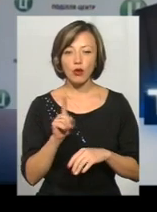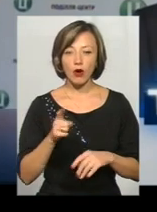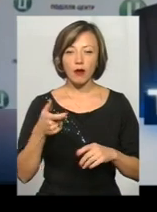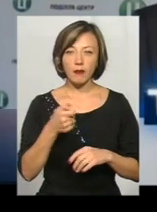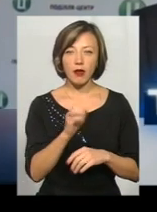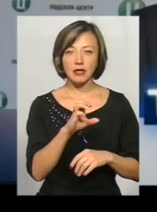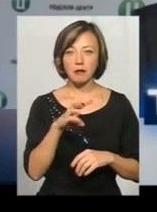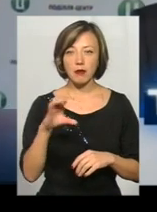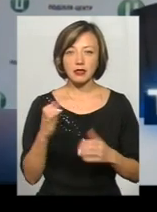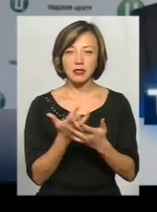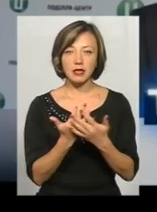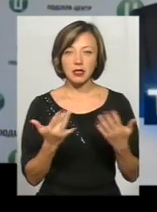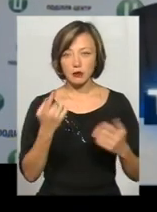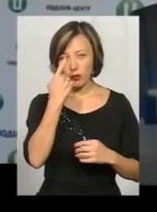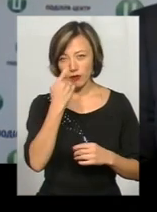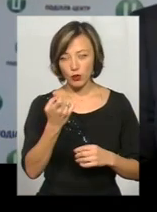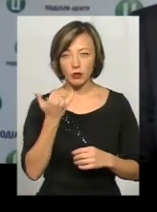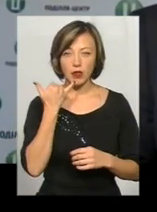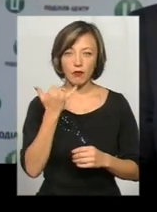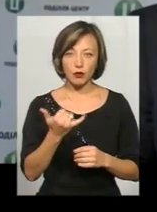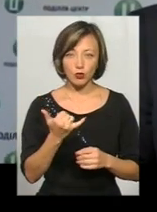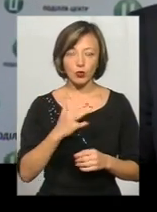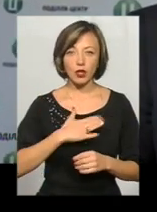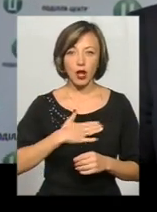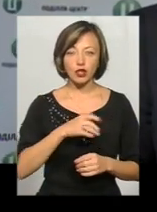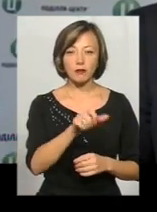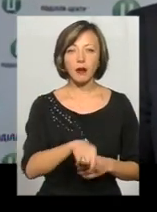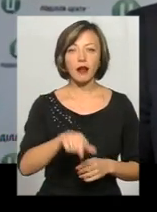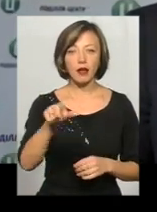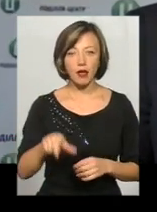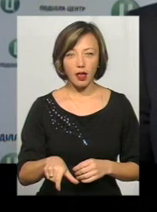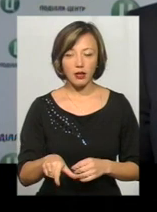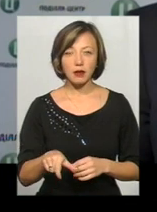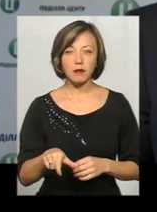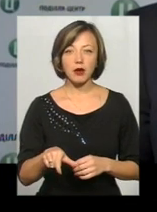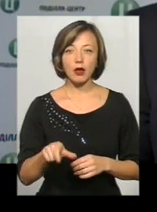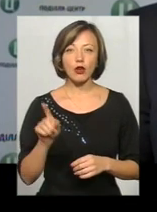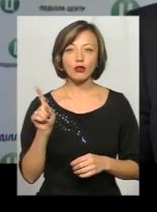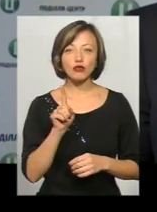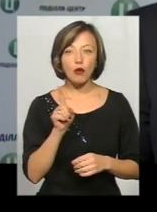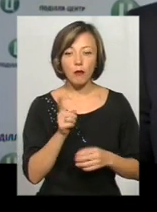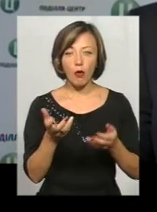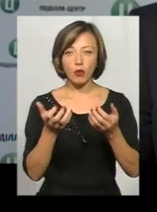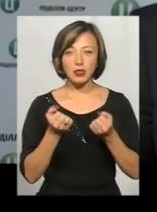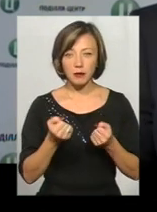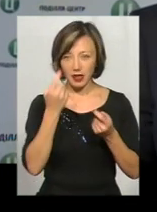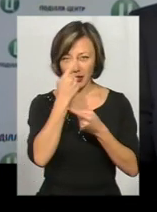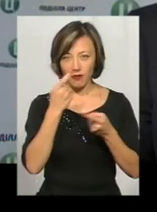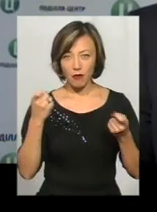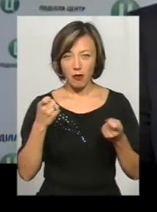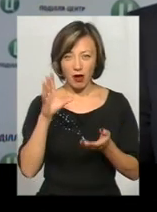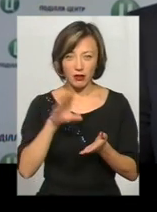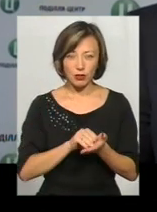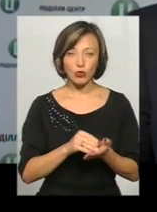смски, приходять повідомлення, телефонують нашим клієнтам з метою отримання інформації, яка,